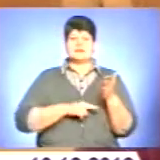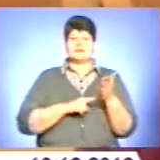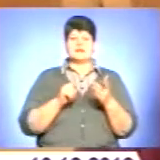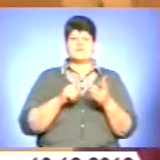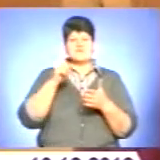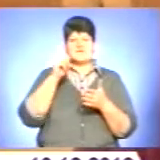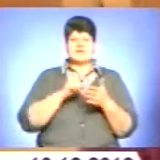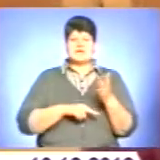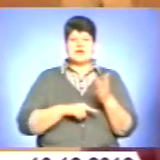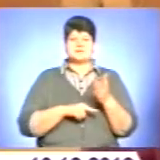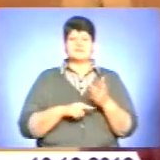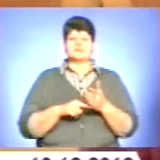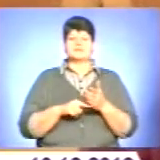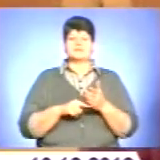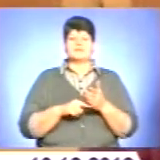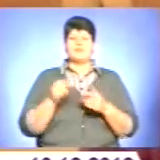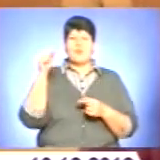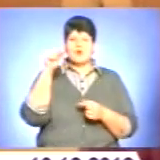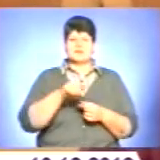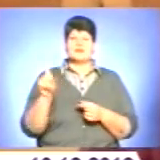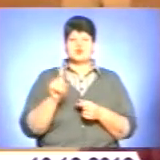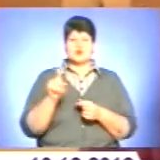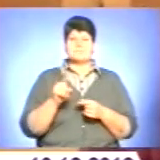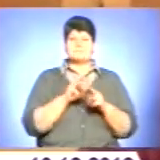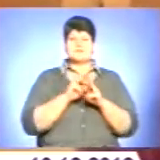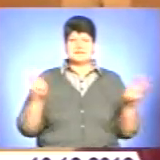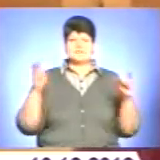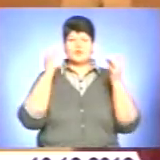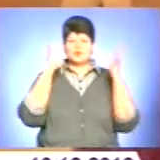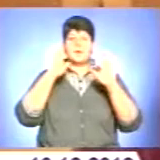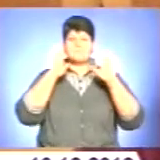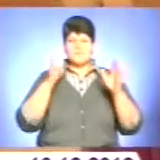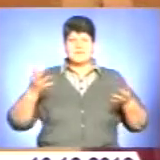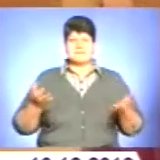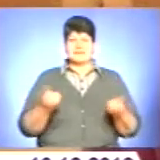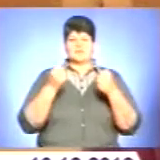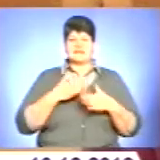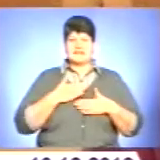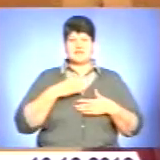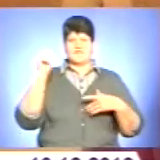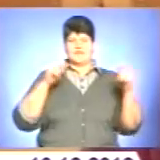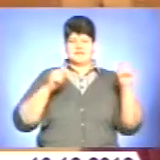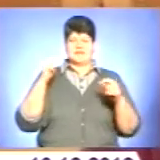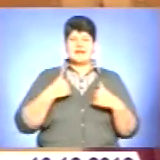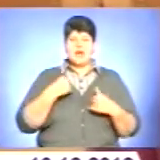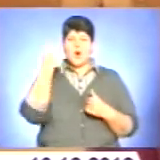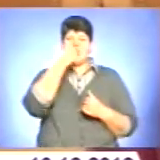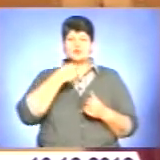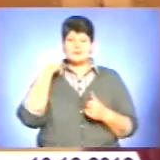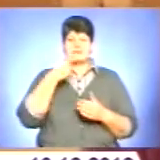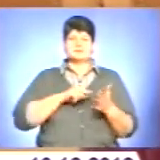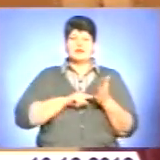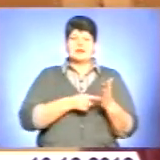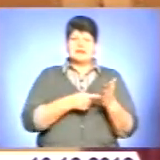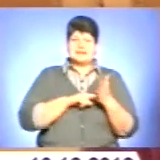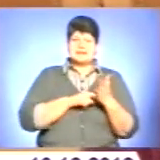верніше, віра, бо віра сильніша, про те, що Міністерство культури надалі буде підтримувати наш фестиваль. Я особисто буду стояти на тій позиції разом